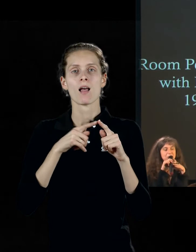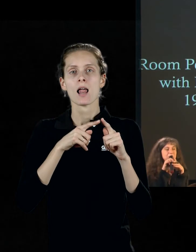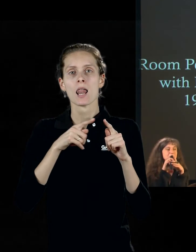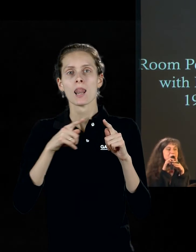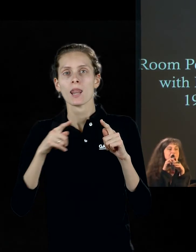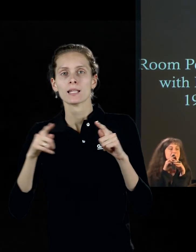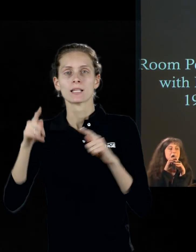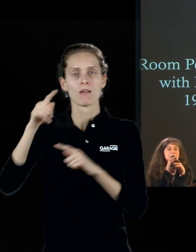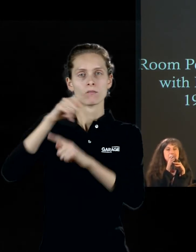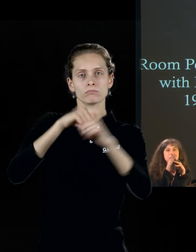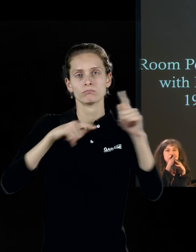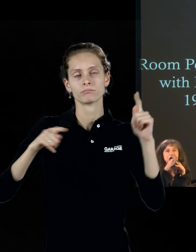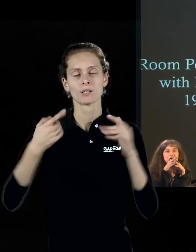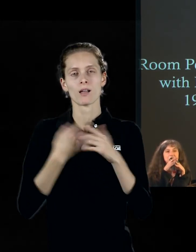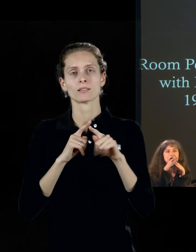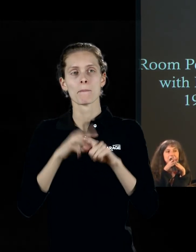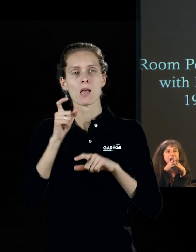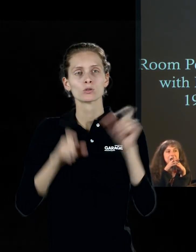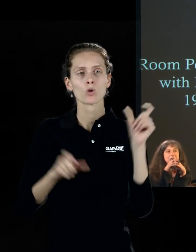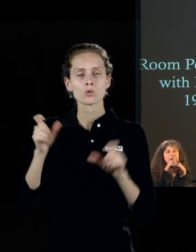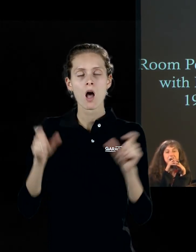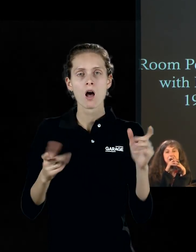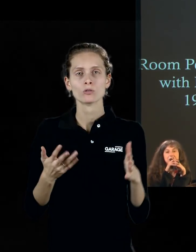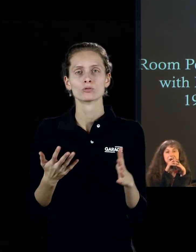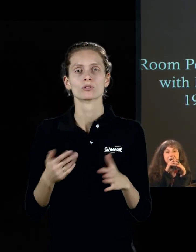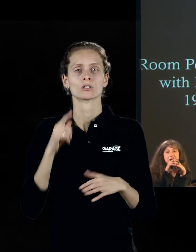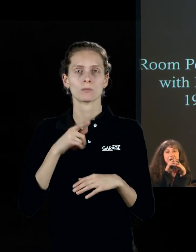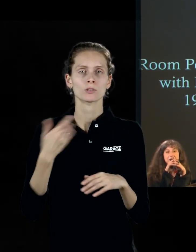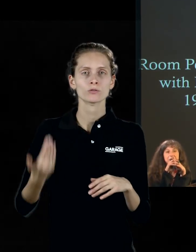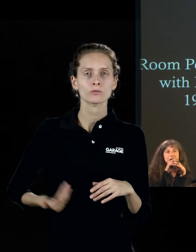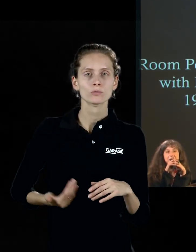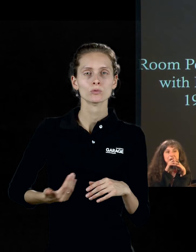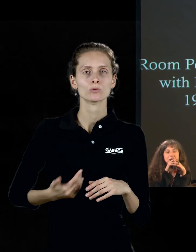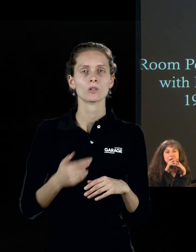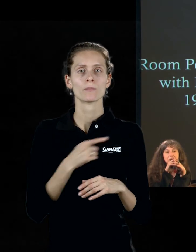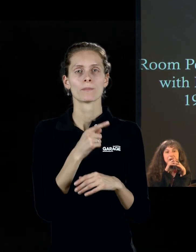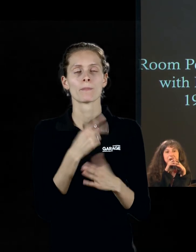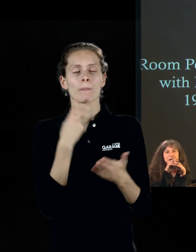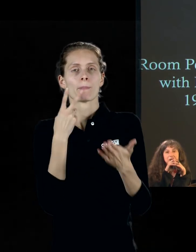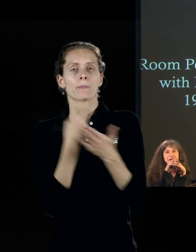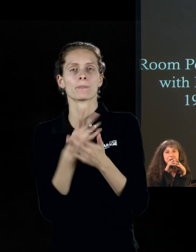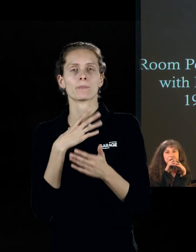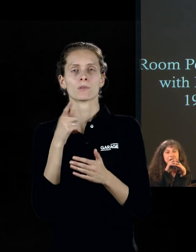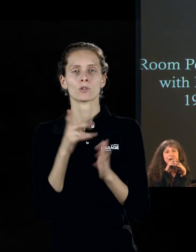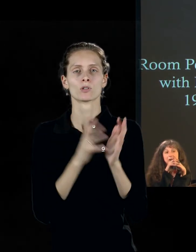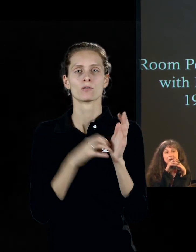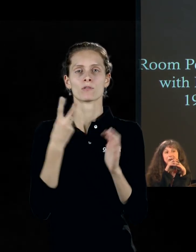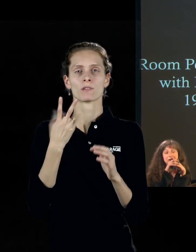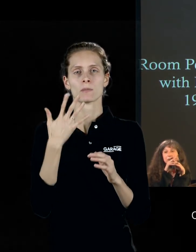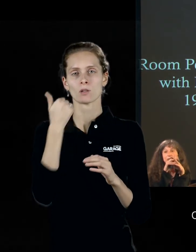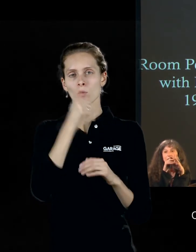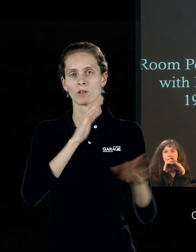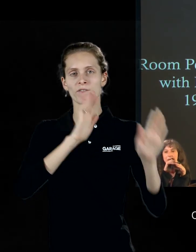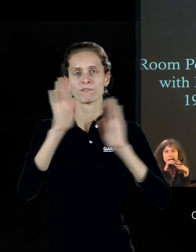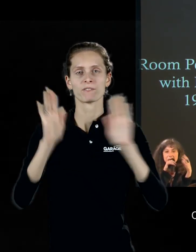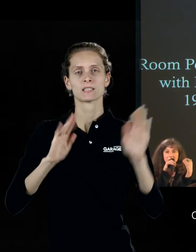обитающими в нем. Работа, которая была представлена в 1925 году в Париже на выставке сюрреалистов.